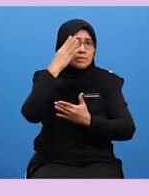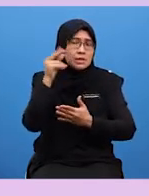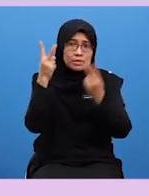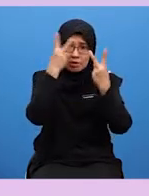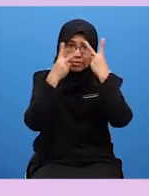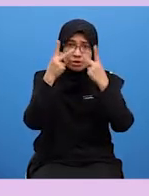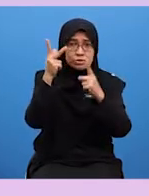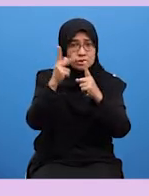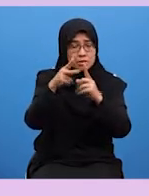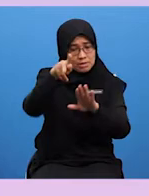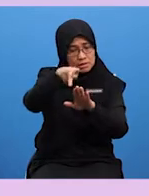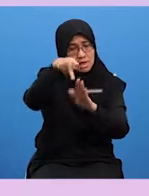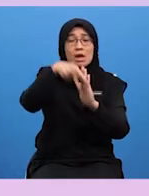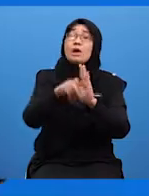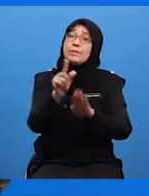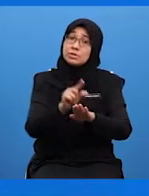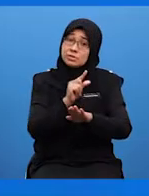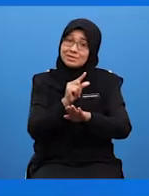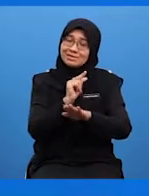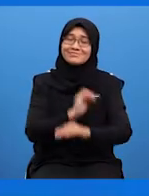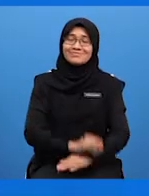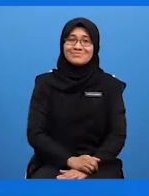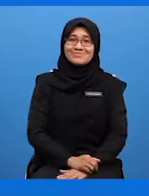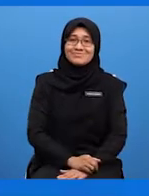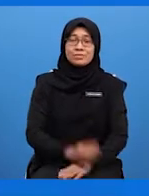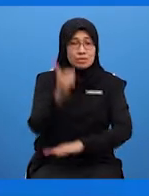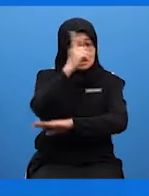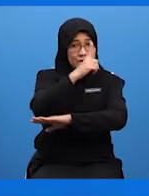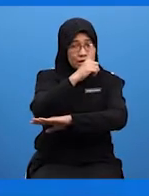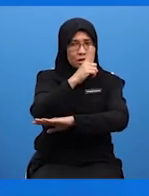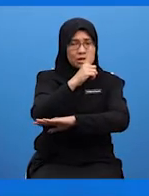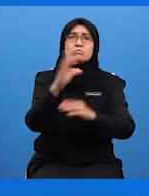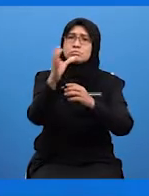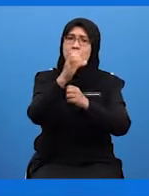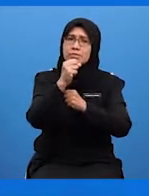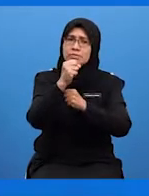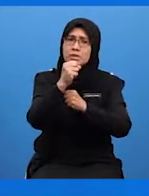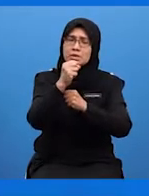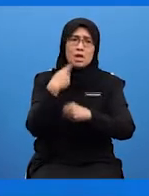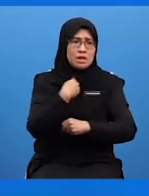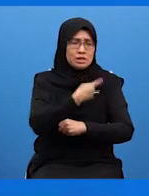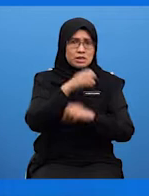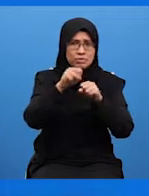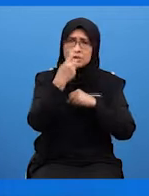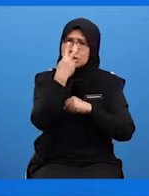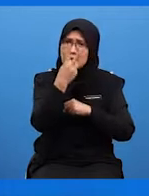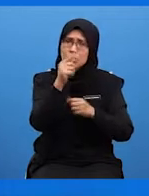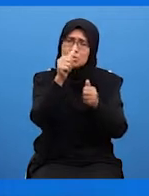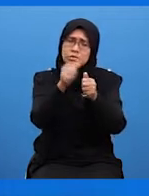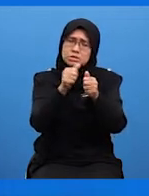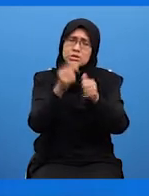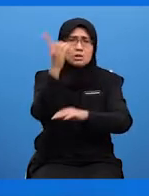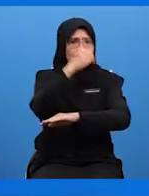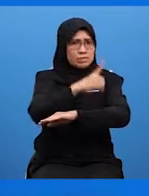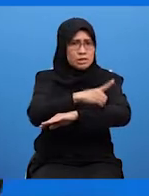pengguna Ya Betul, tepaskan Cikgu Arief Hal ini dapat dilihat setiap hari Pada pelbagai